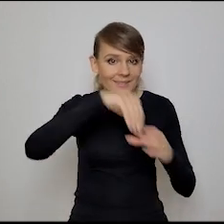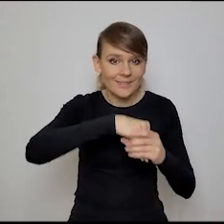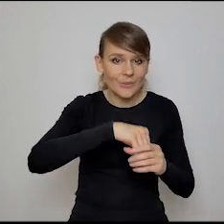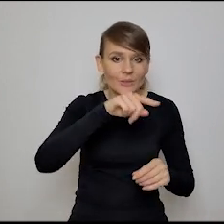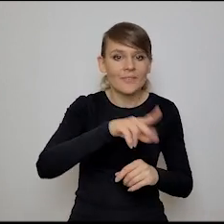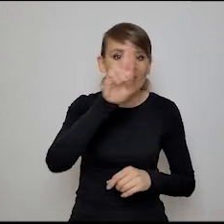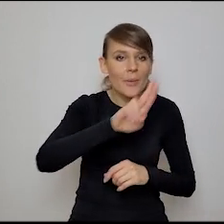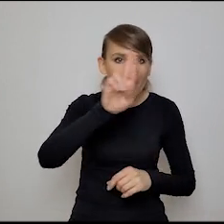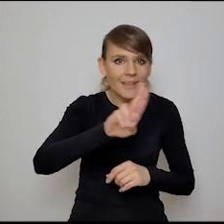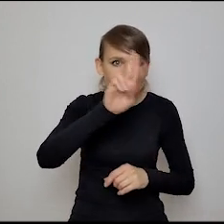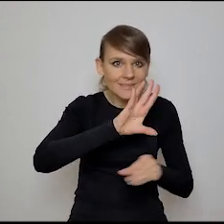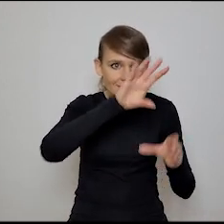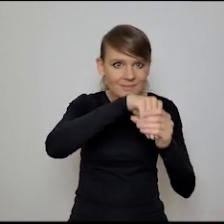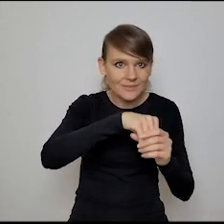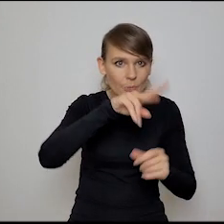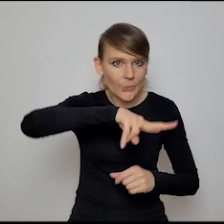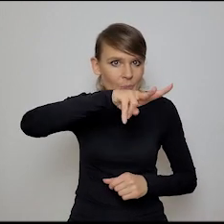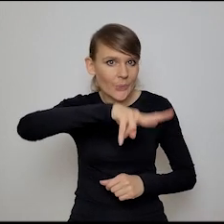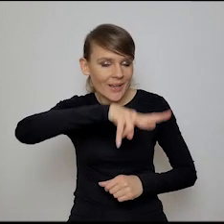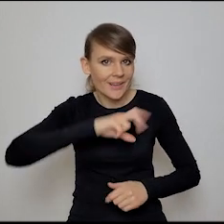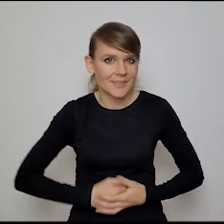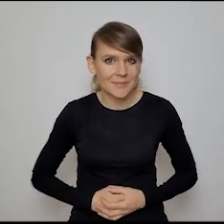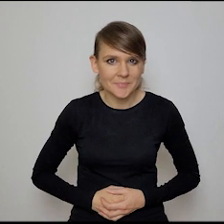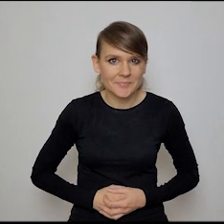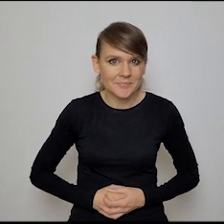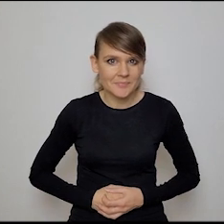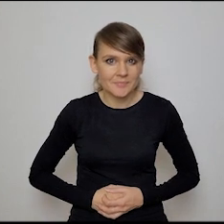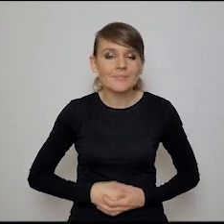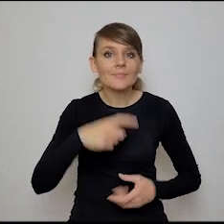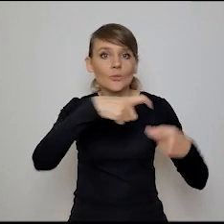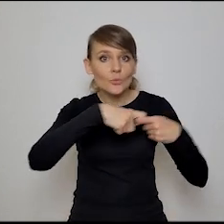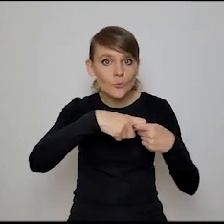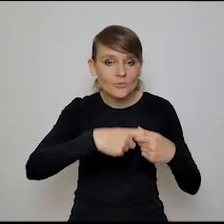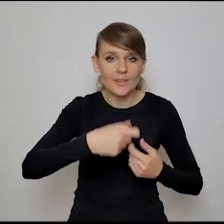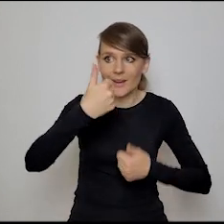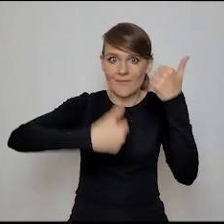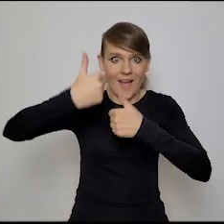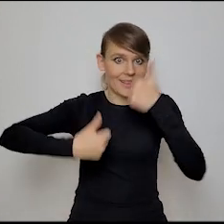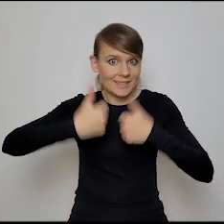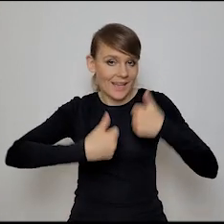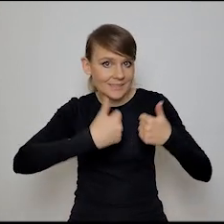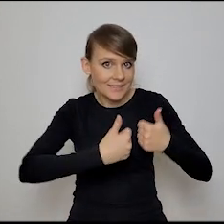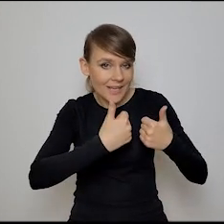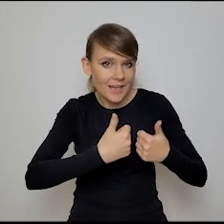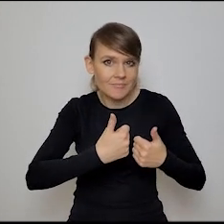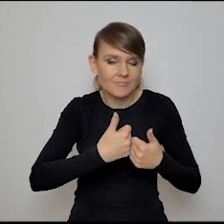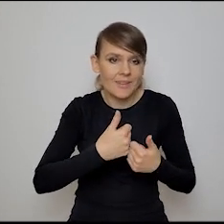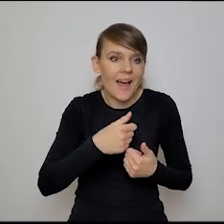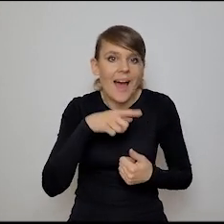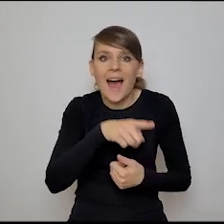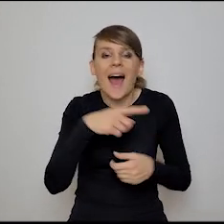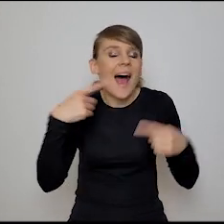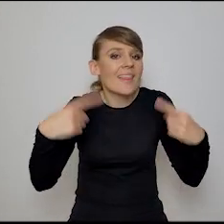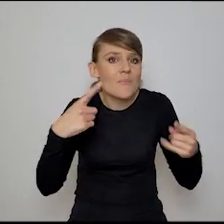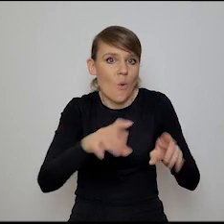jest w niebieskich. Tak, oni są drudzy. I drużyny mają rywalizować ze sobą w coś, co